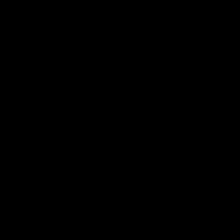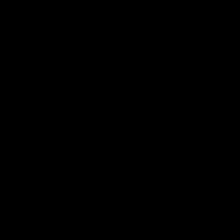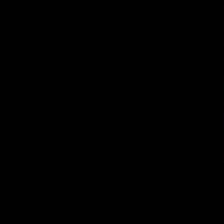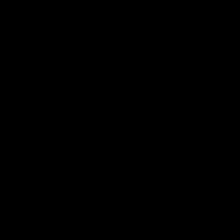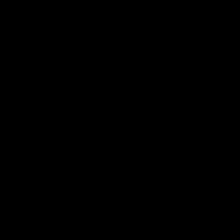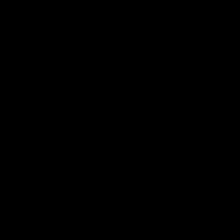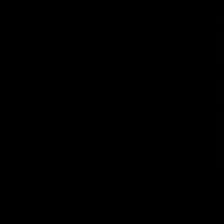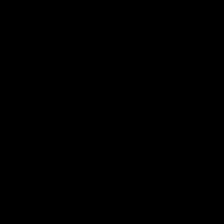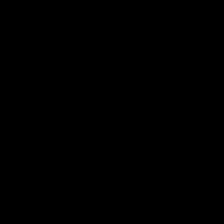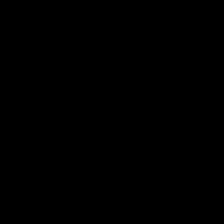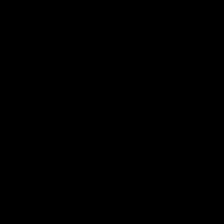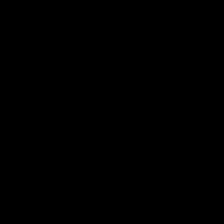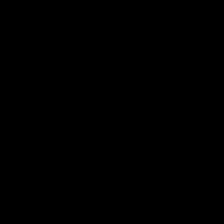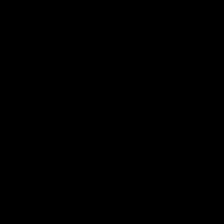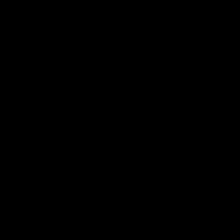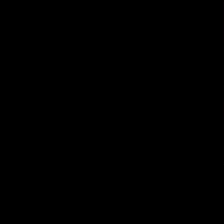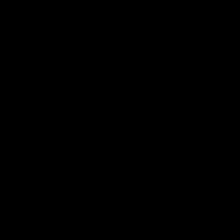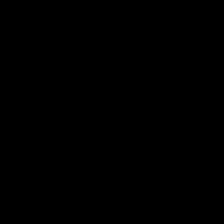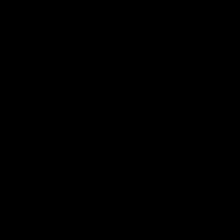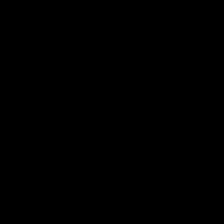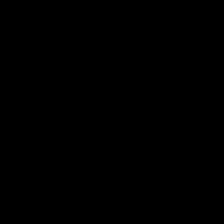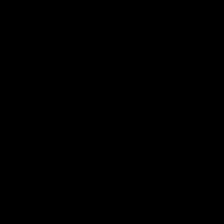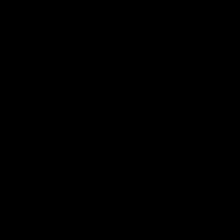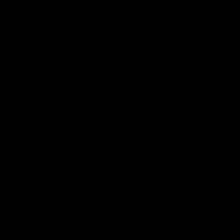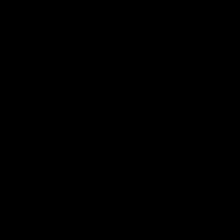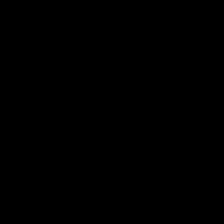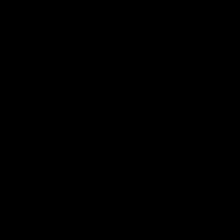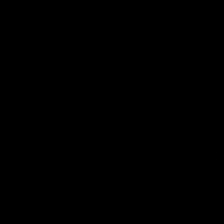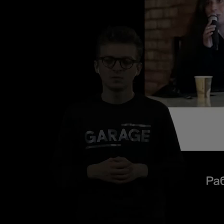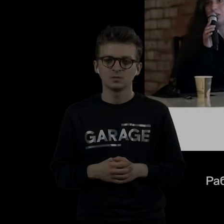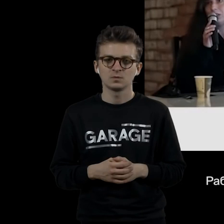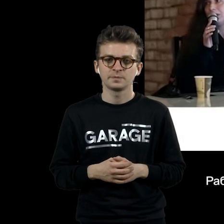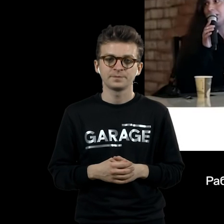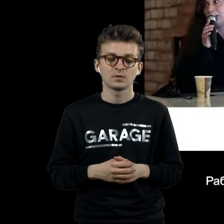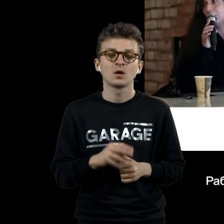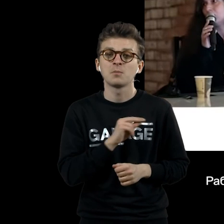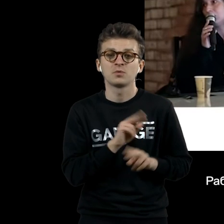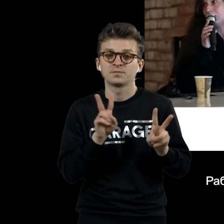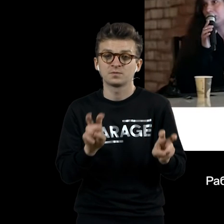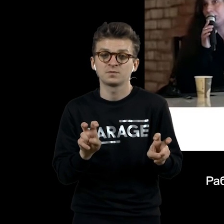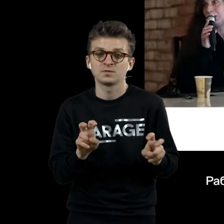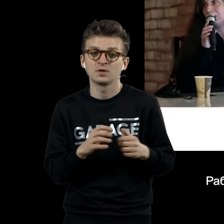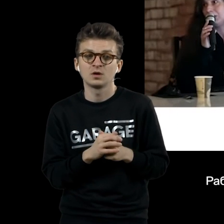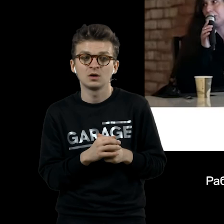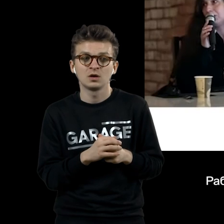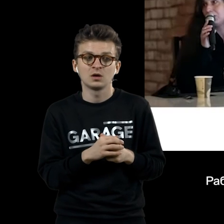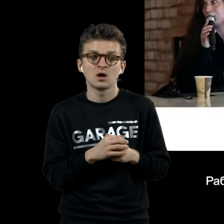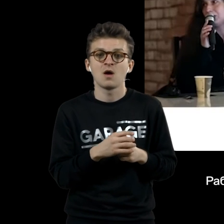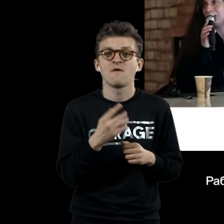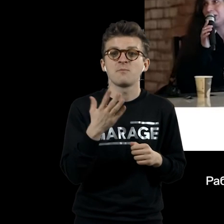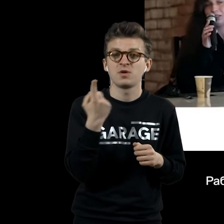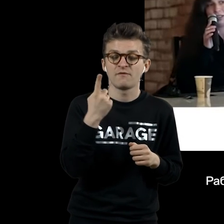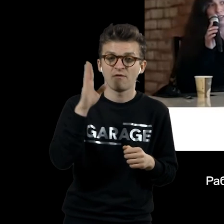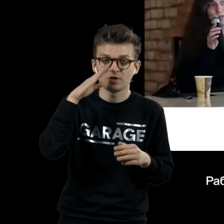руке женщина держит старомодный газовый светильник. Работа называется «ДАНО». Первое – водопад,